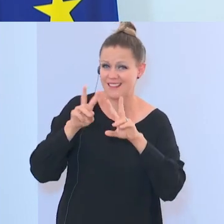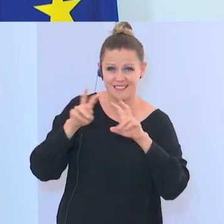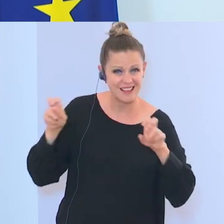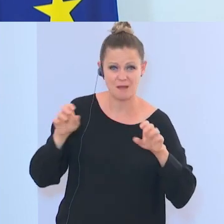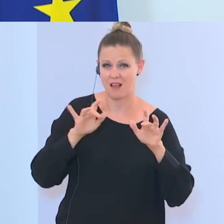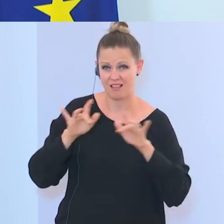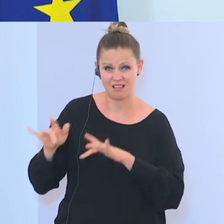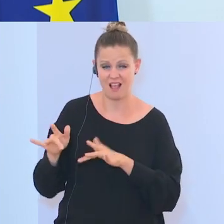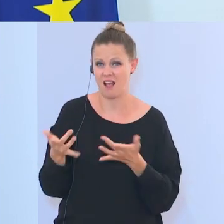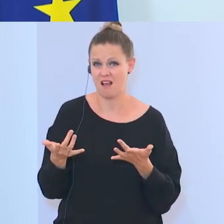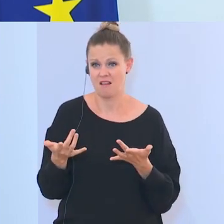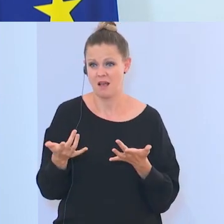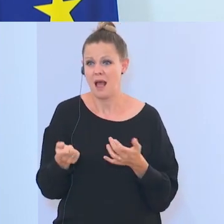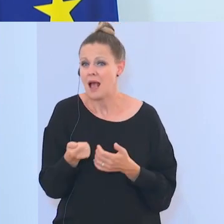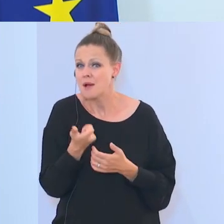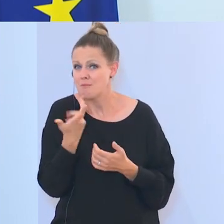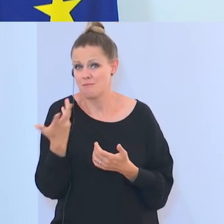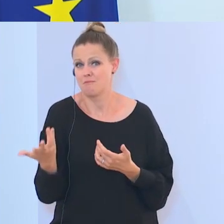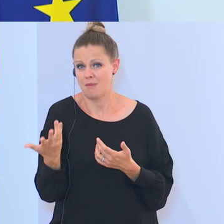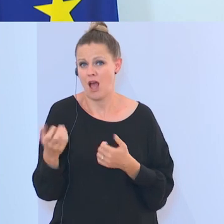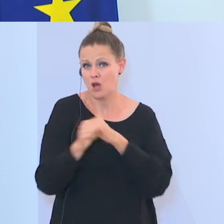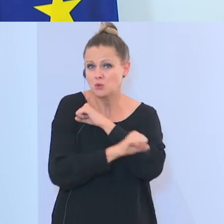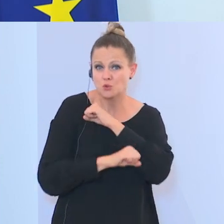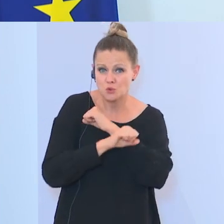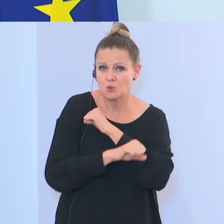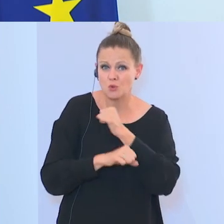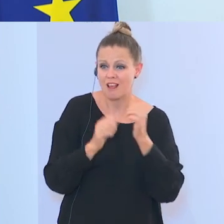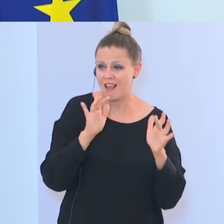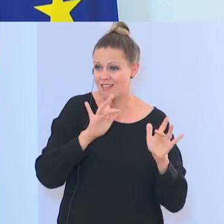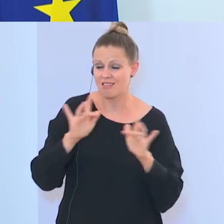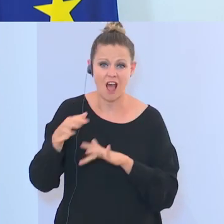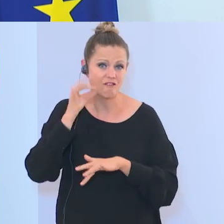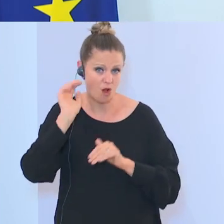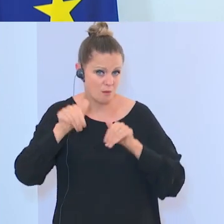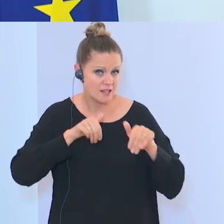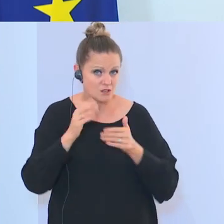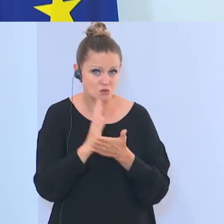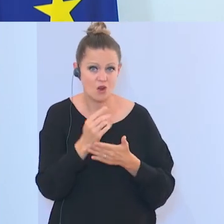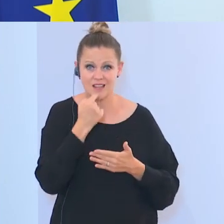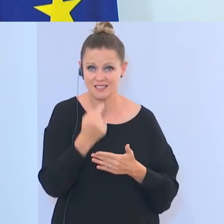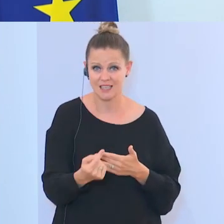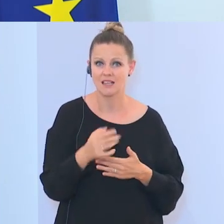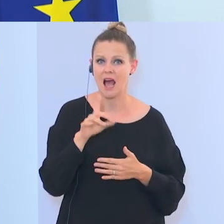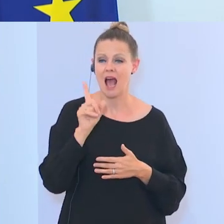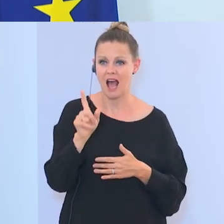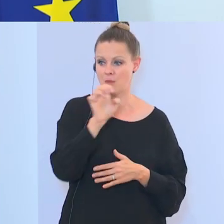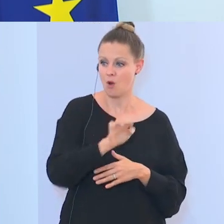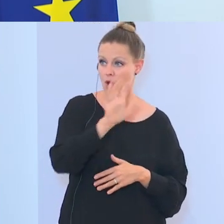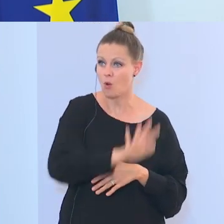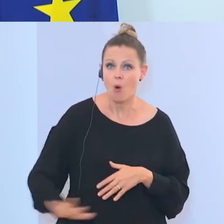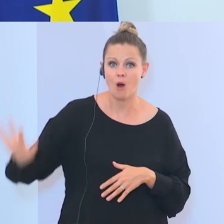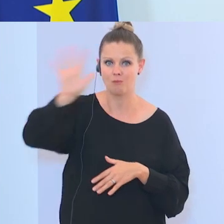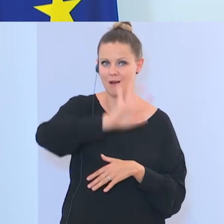die wenigen Arbeiten, die Frau Ministerin gerade genannt hat, aber darüber hinaus gibt es auch für ganz Europa kaum